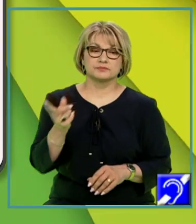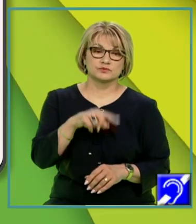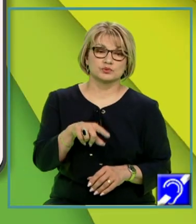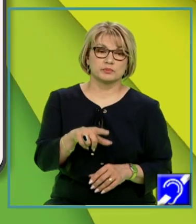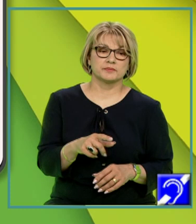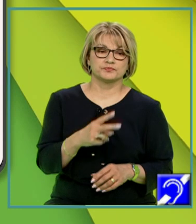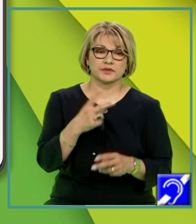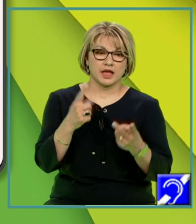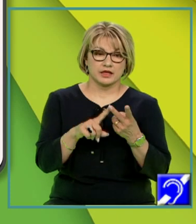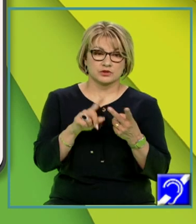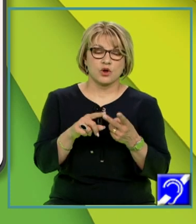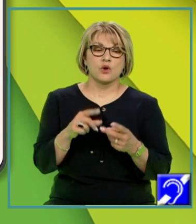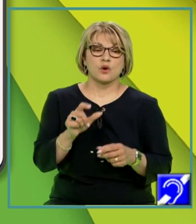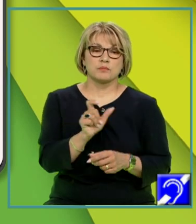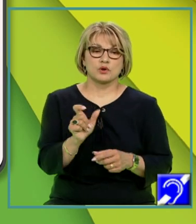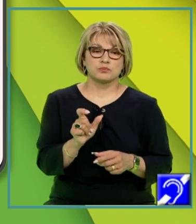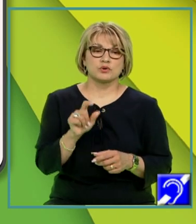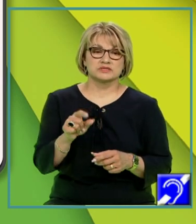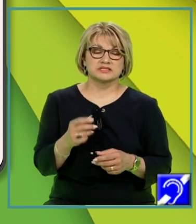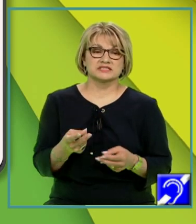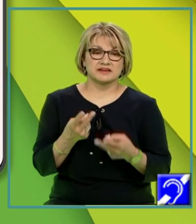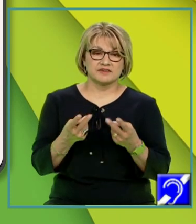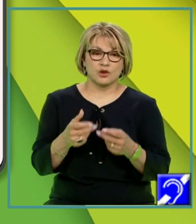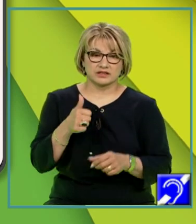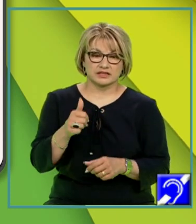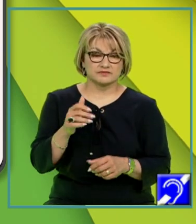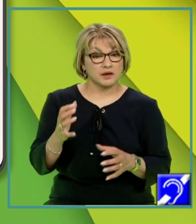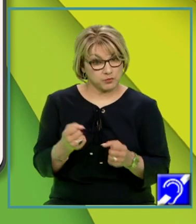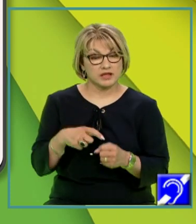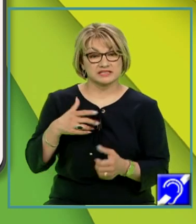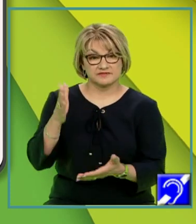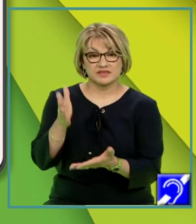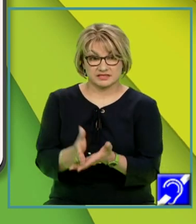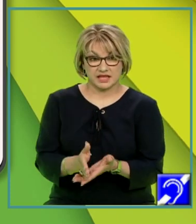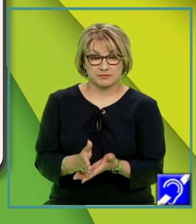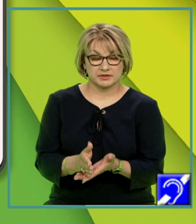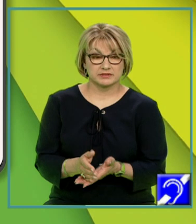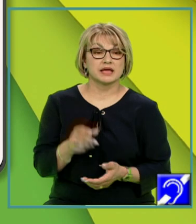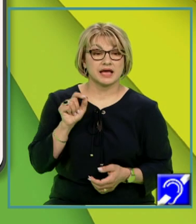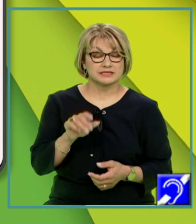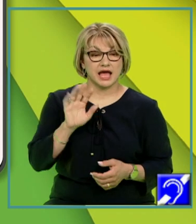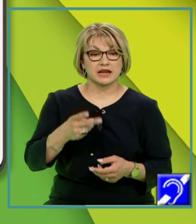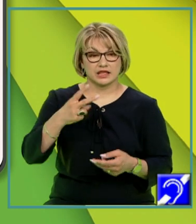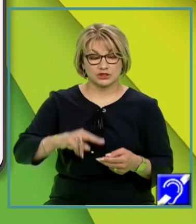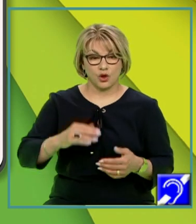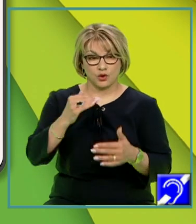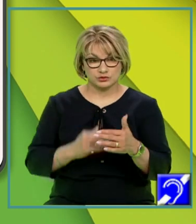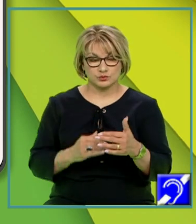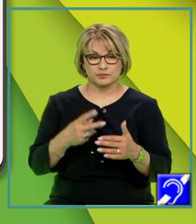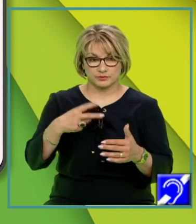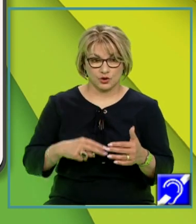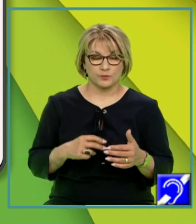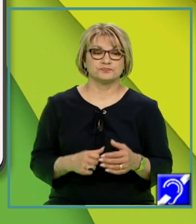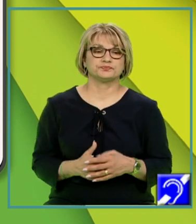apoi propozițiile a căror valoare de adevăr poate fi stabilită. Și aici am avea încă două categorii. două subcategorii. Pe